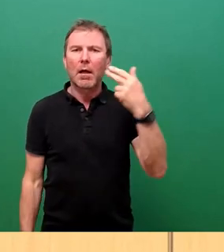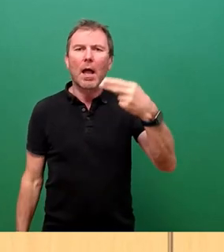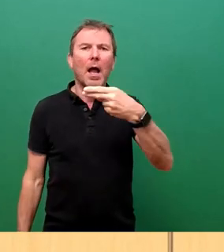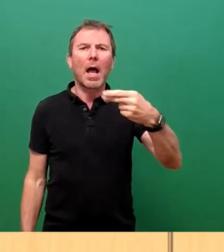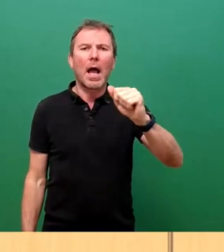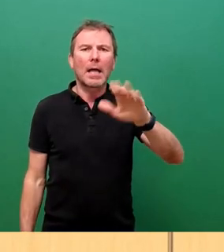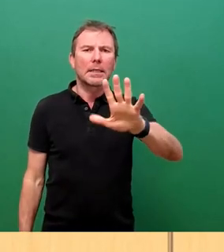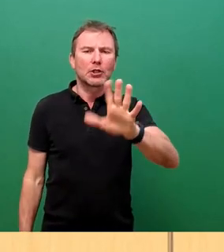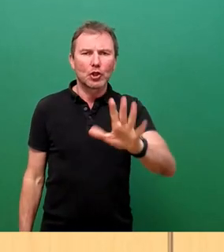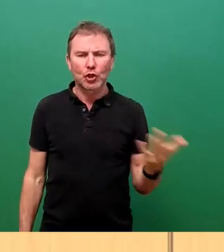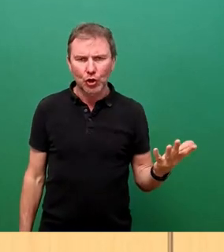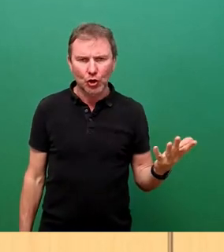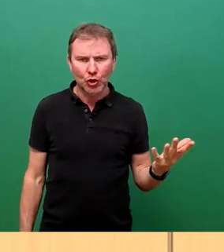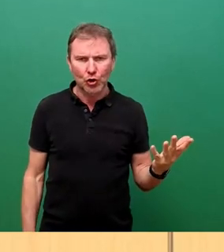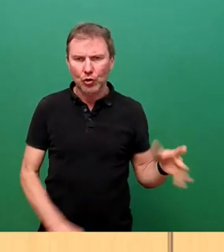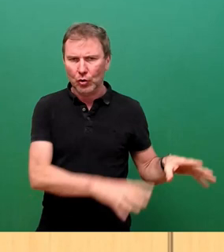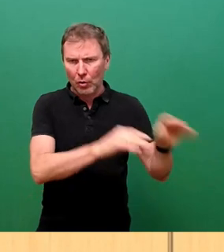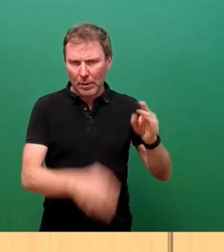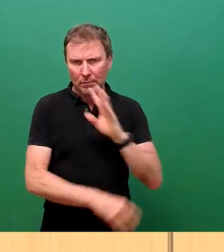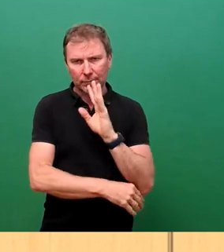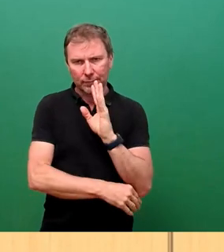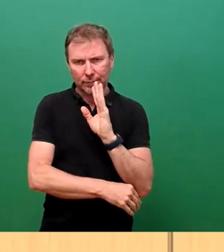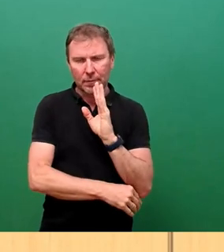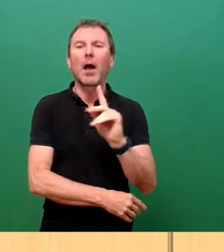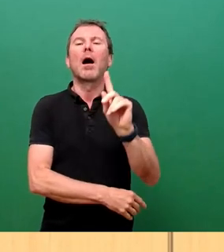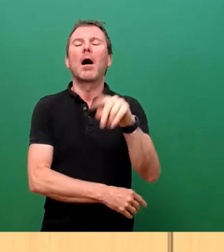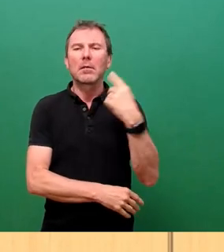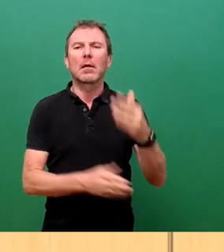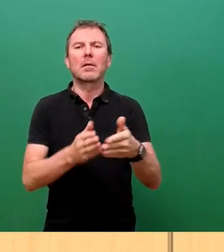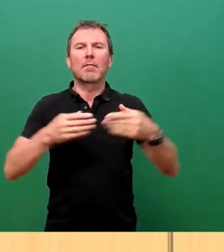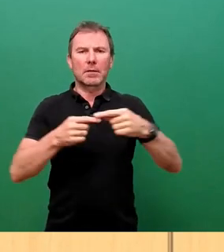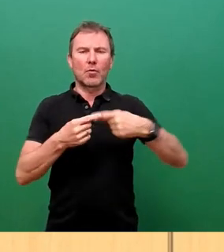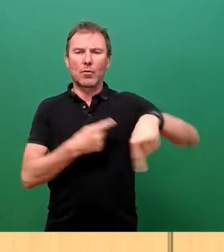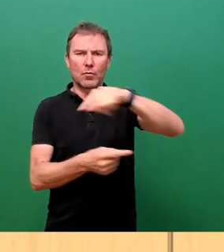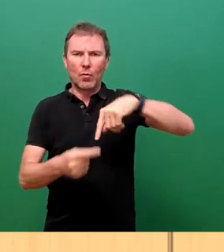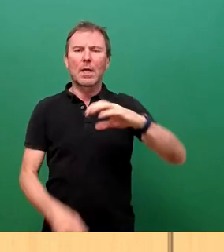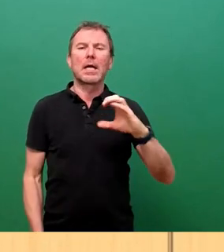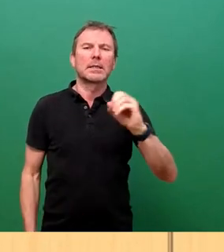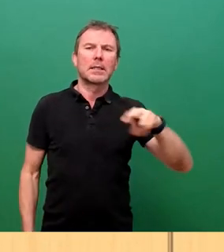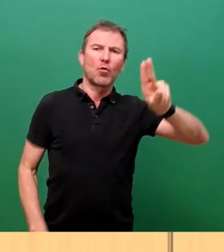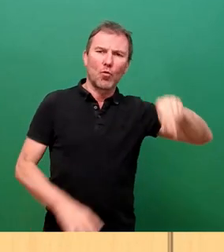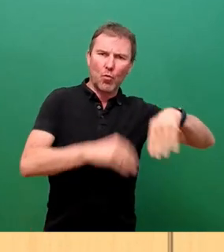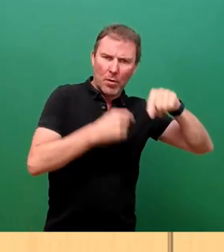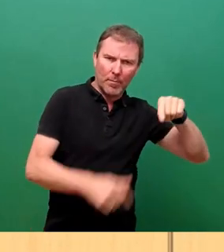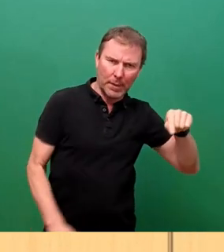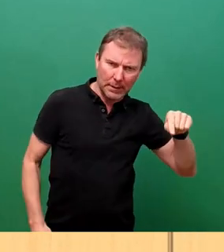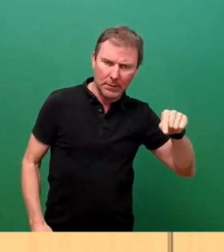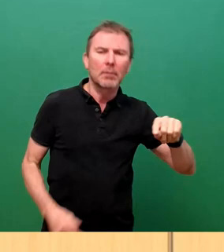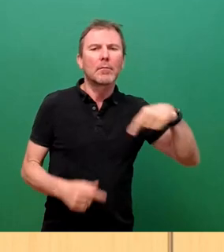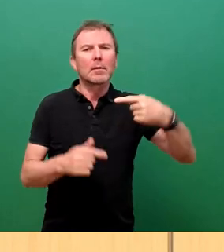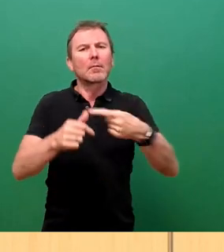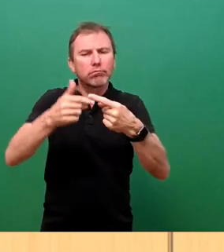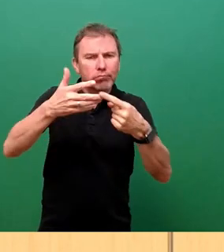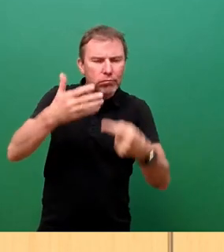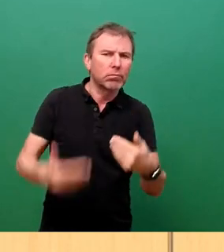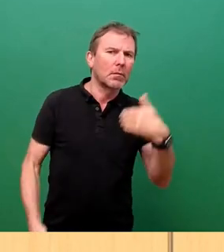Einbringung übernehmen. Und dann starten wir in die Fraktionsrunde. Die würde mit der CDU-Fraktion beginnen, Herr Böhm